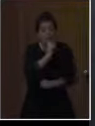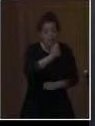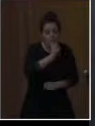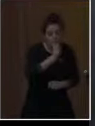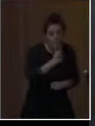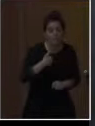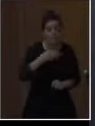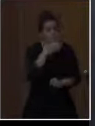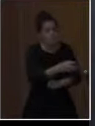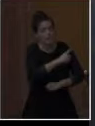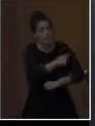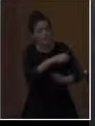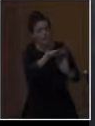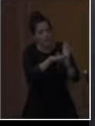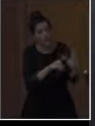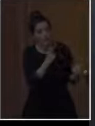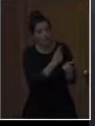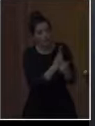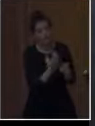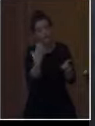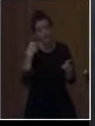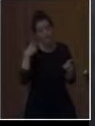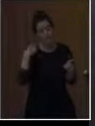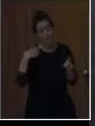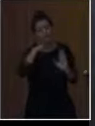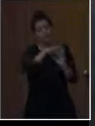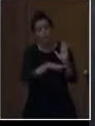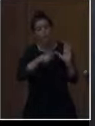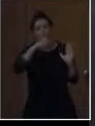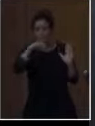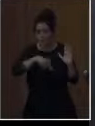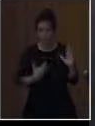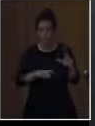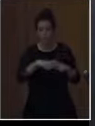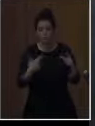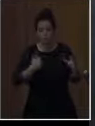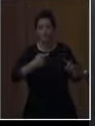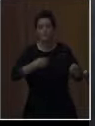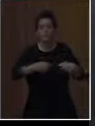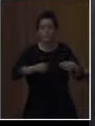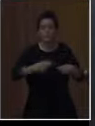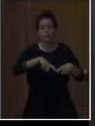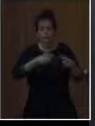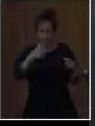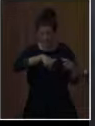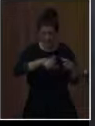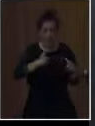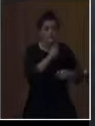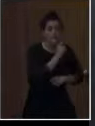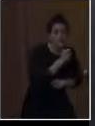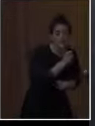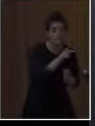διατροφολόγο, από τον υπεύθυνο σύντηση του εστιατορίου του σχολείου μας, των κοιλικίων του σχολείου μας, αλλά και από εμάς τους εκπαιδευτικούς.